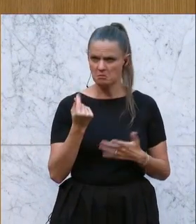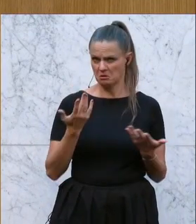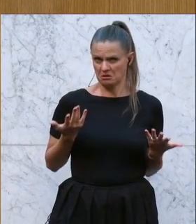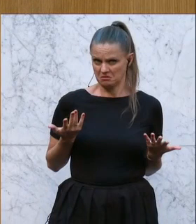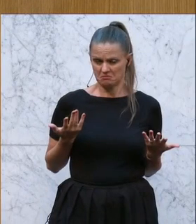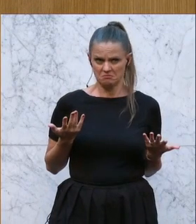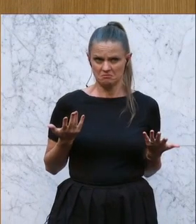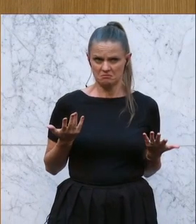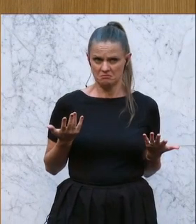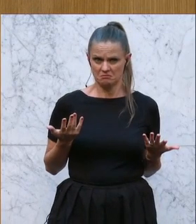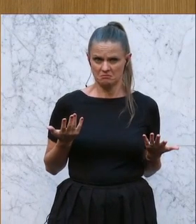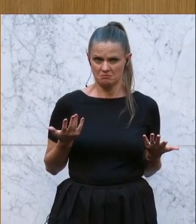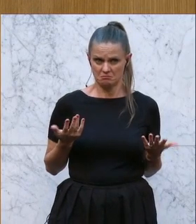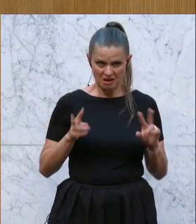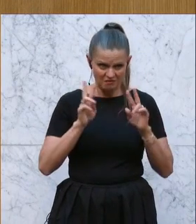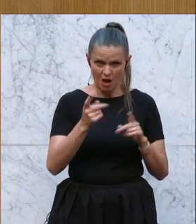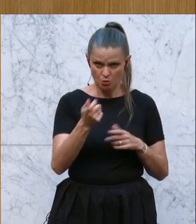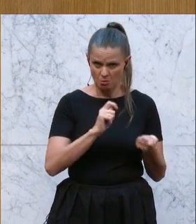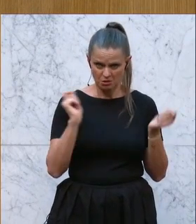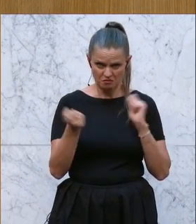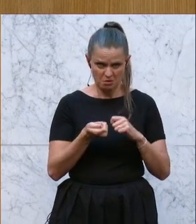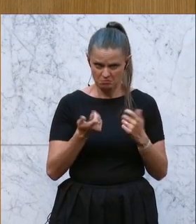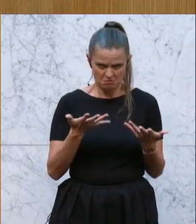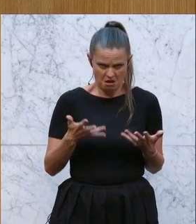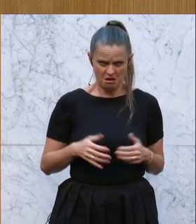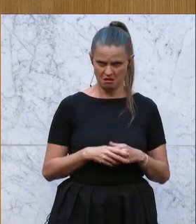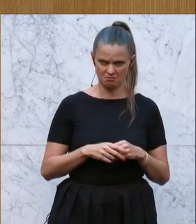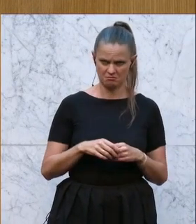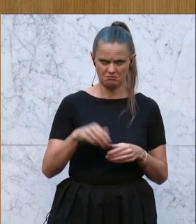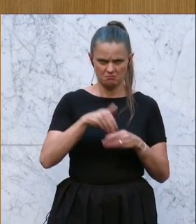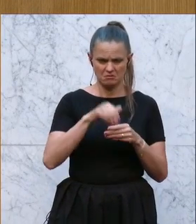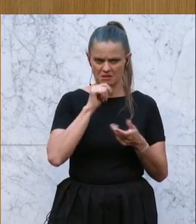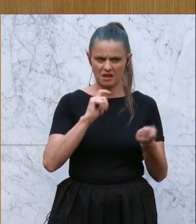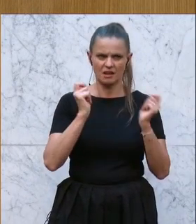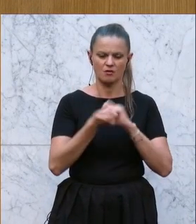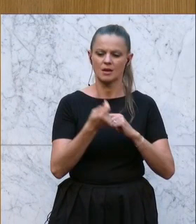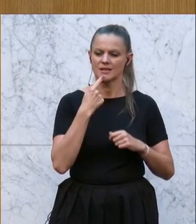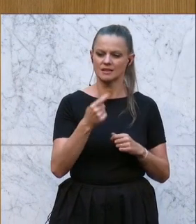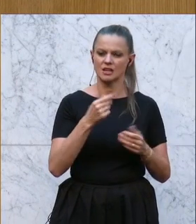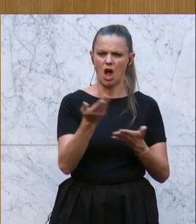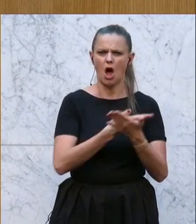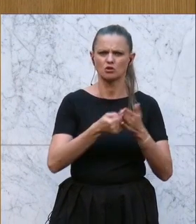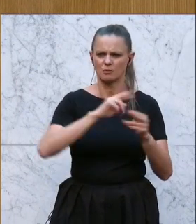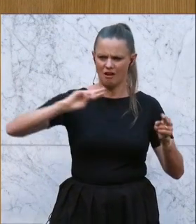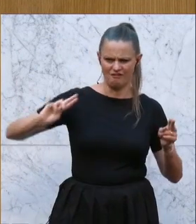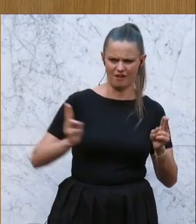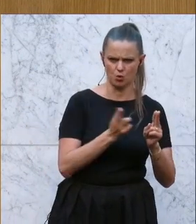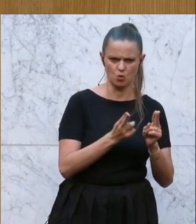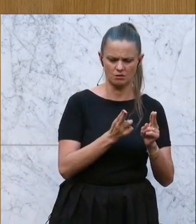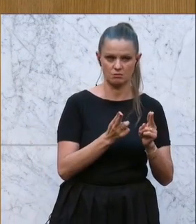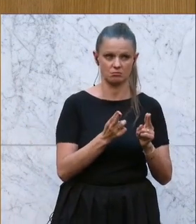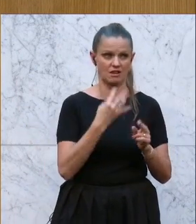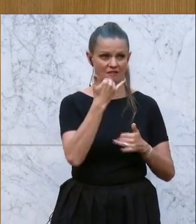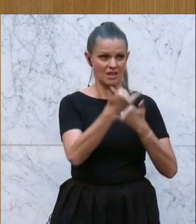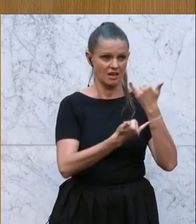das alles andere, als dass es eine Reform ist. Sie sprechen von einer Verkürzung der Ausbildung. Bisher war es so, wir haben